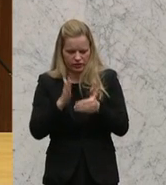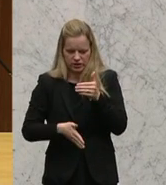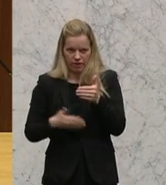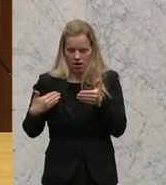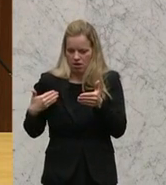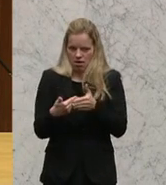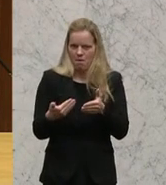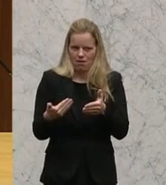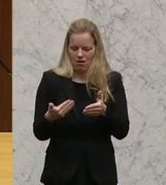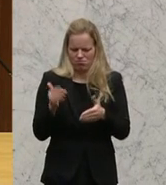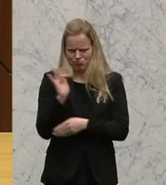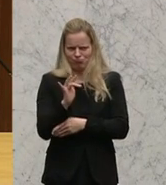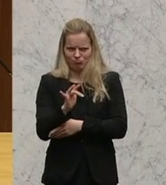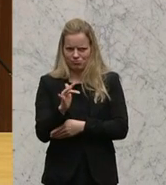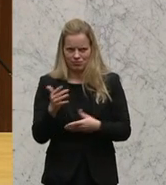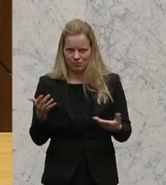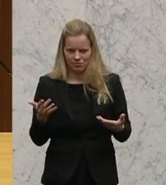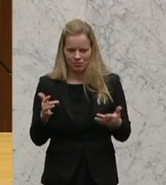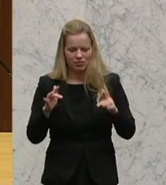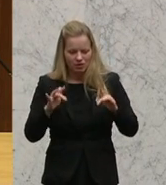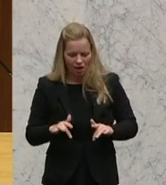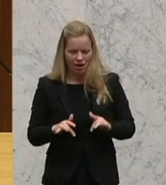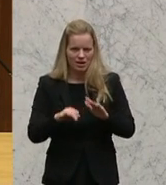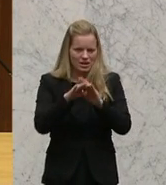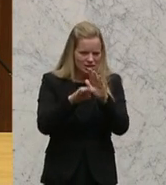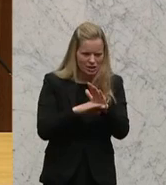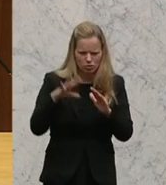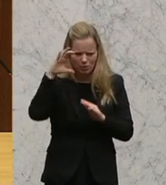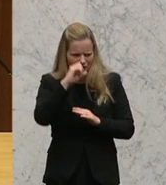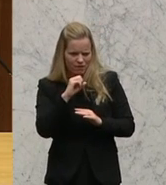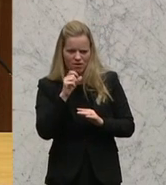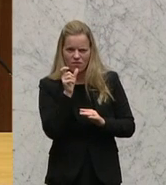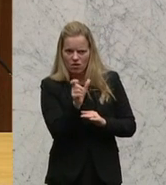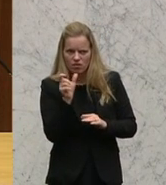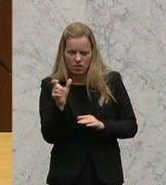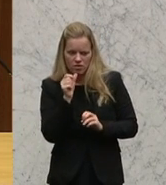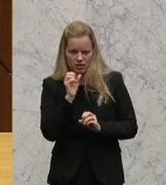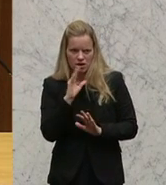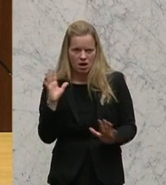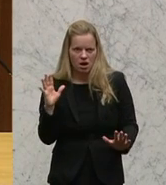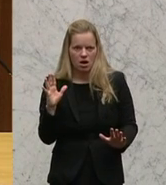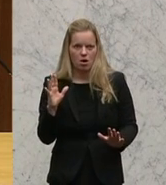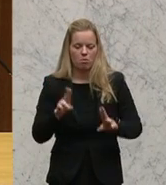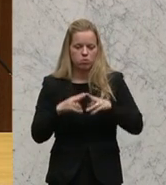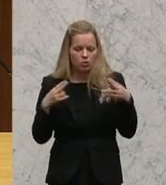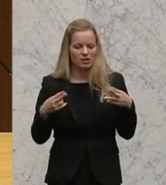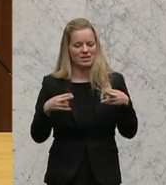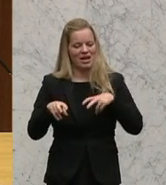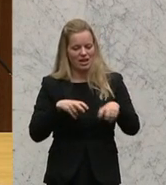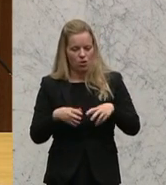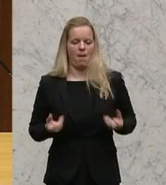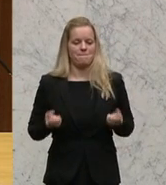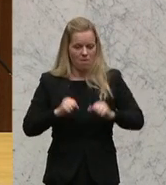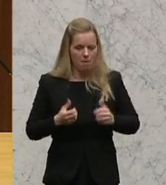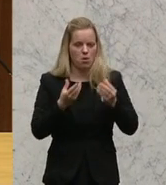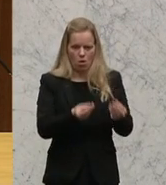es hier ohne eine Präzisierung der vorgesehenen unbeschimmten Gesetzesbegriffe der Ermächtigung der Bundesregierung klar verfassungswidrig ist, dass